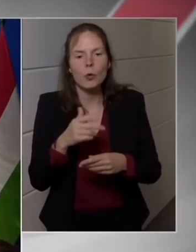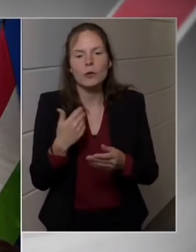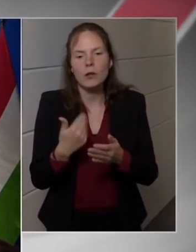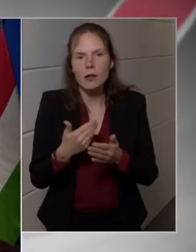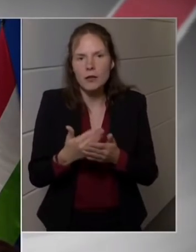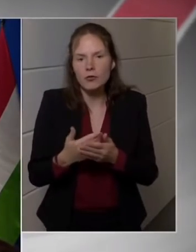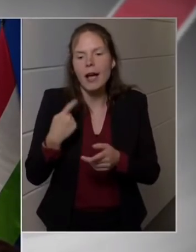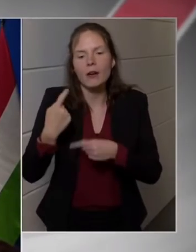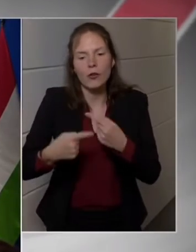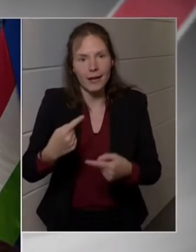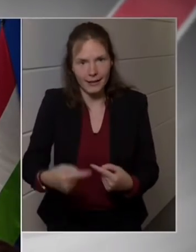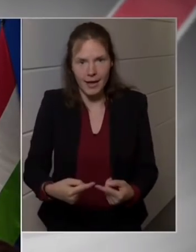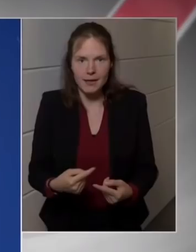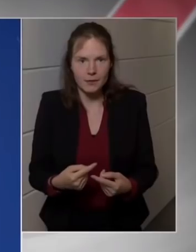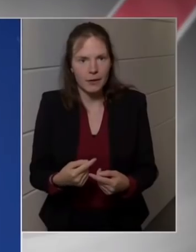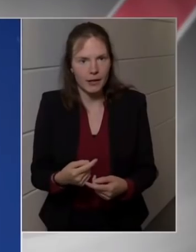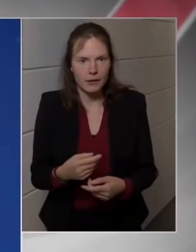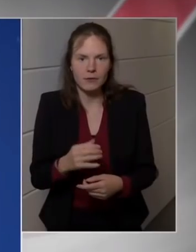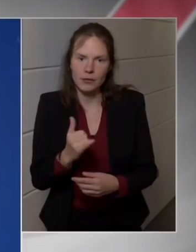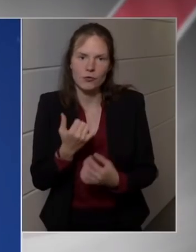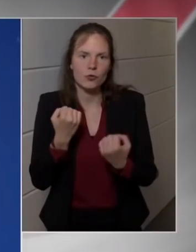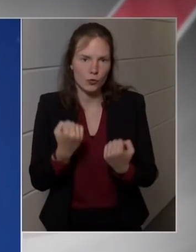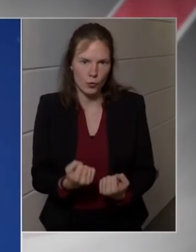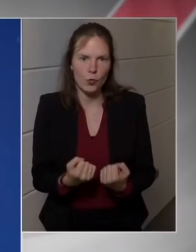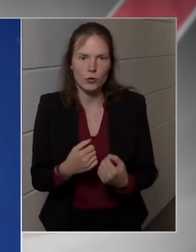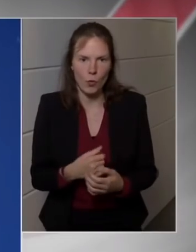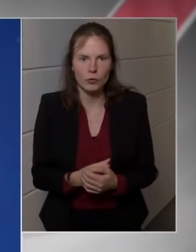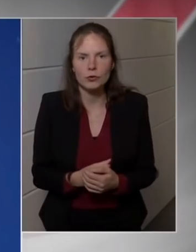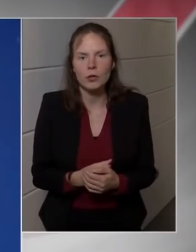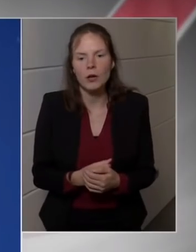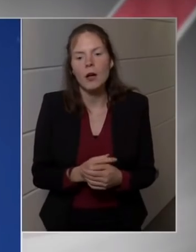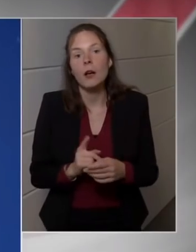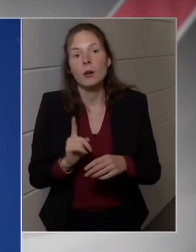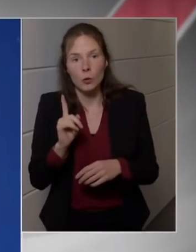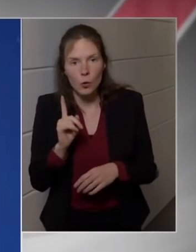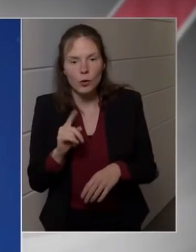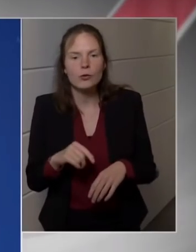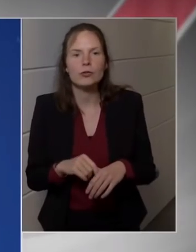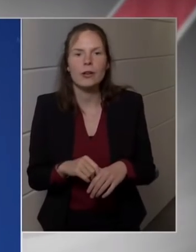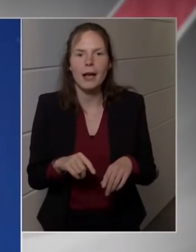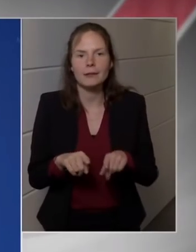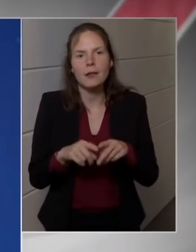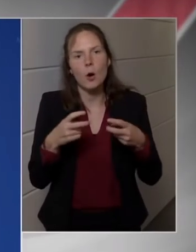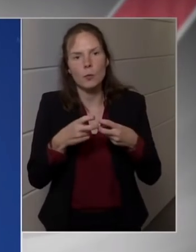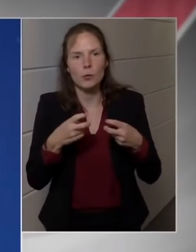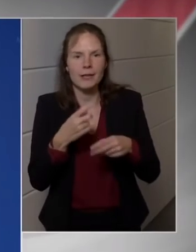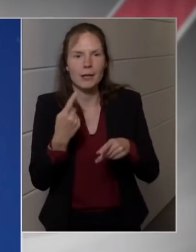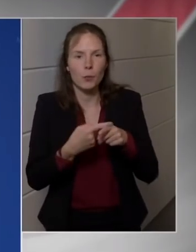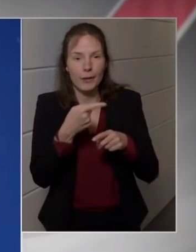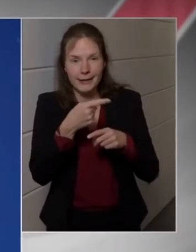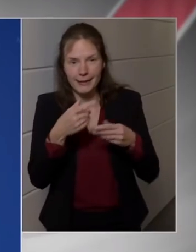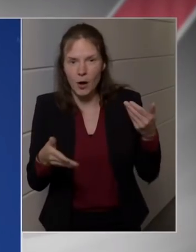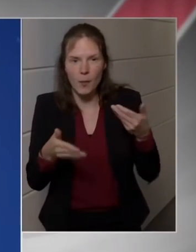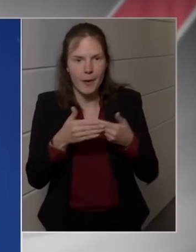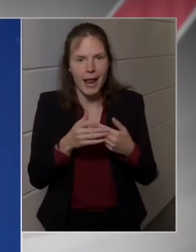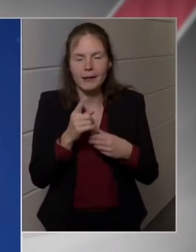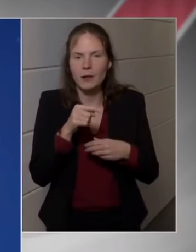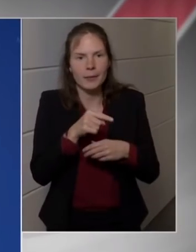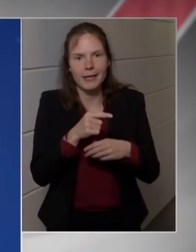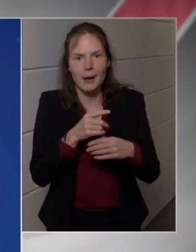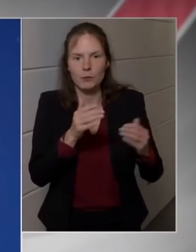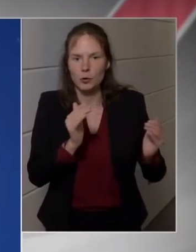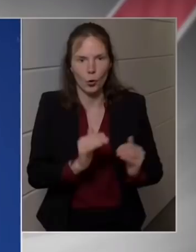háború február 24-i kitörése óta Ukrajnából, és emellett pedig azt is látjuk, hogy a gazdasági